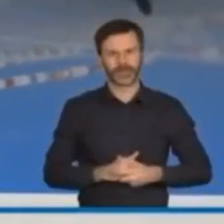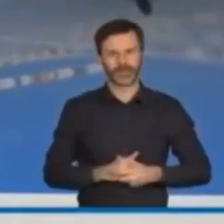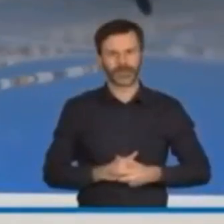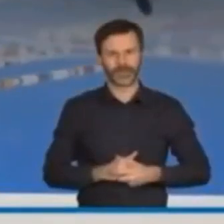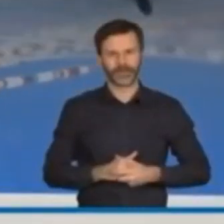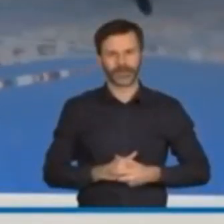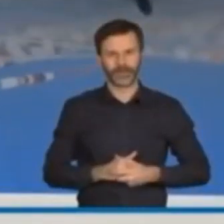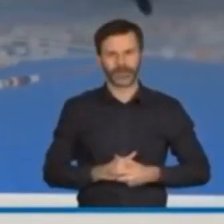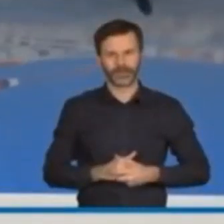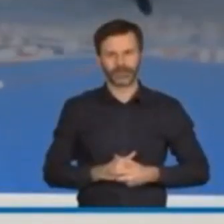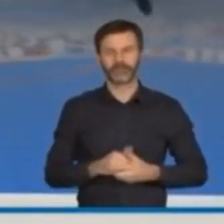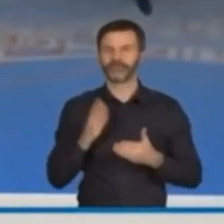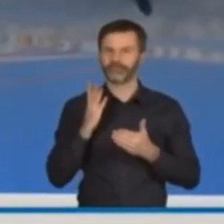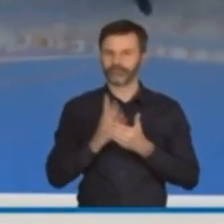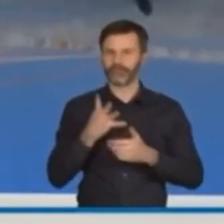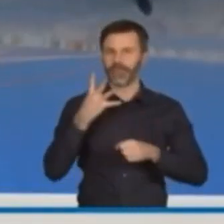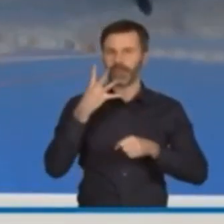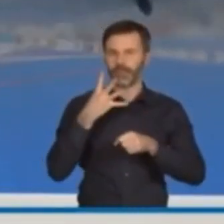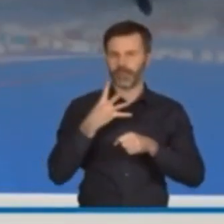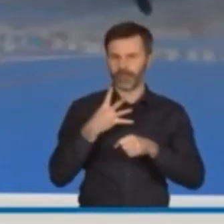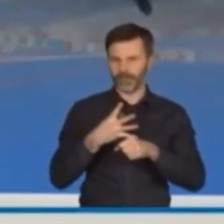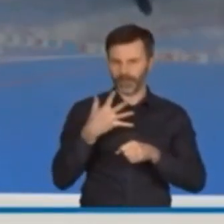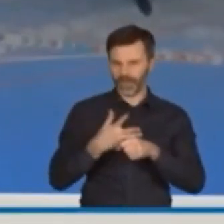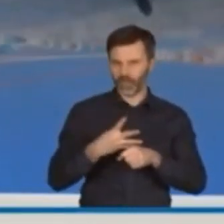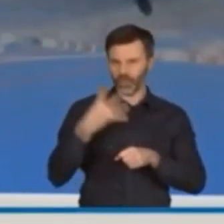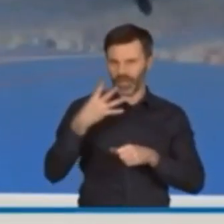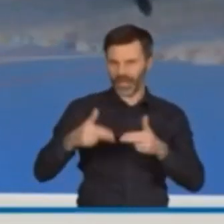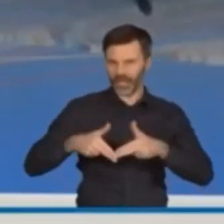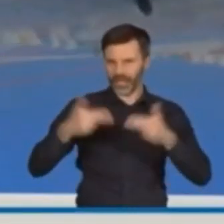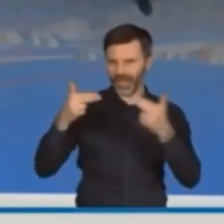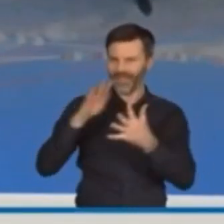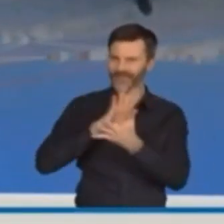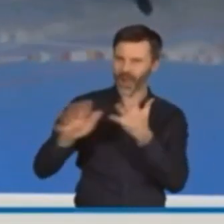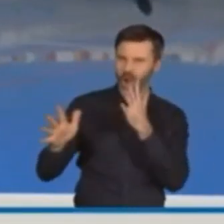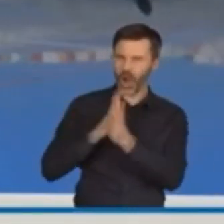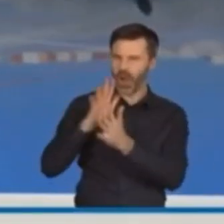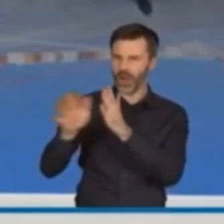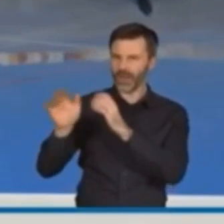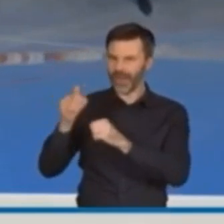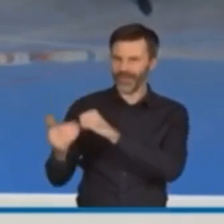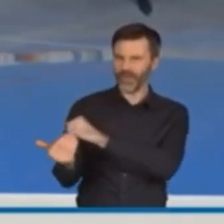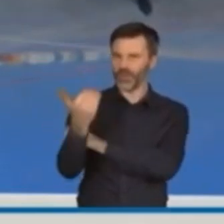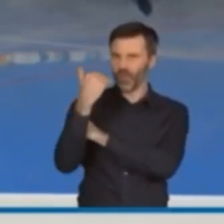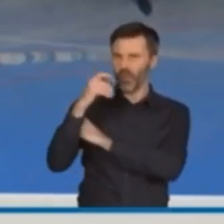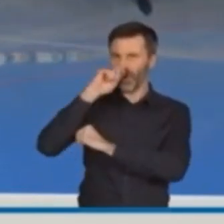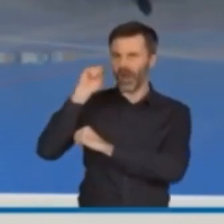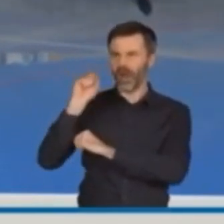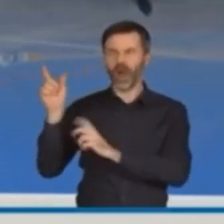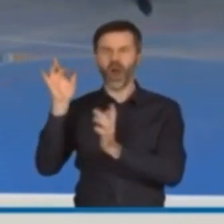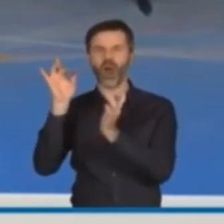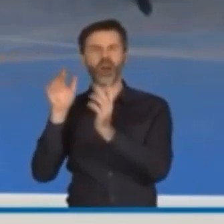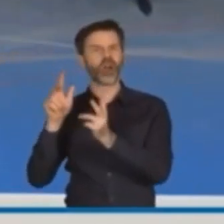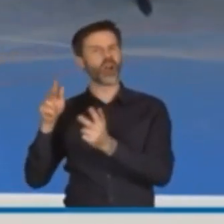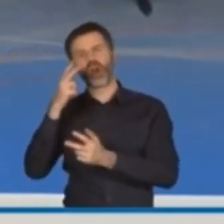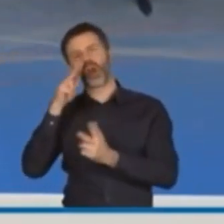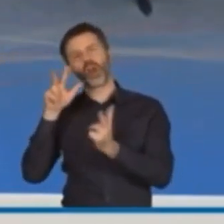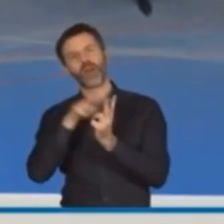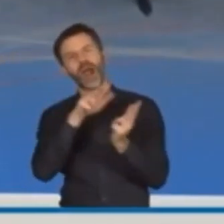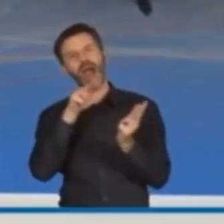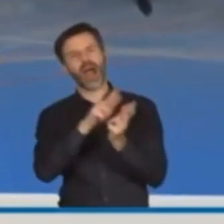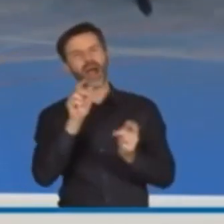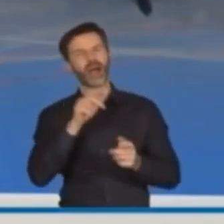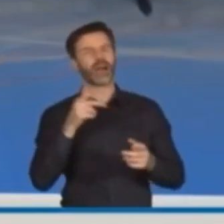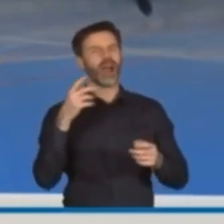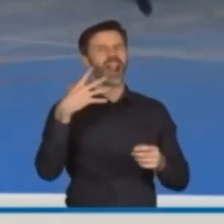To już 54. dzień wojny za naszą wschodnią granicą. Dziś Rosja po raz kolejny zaatakowała obiekty cywilne na Ukrainie.